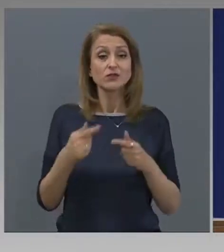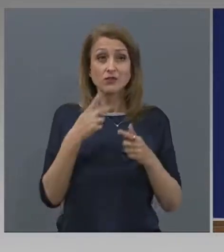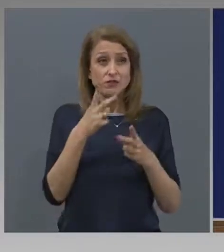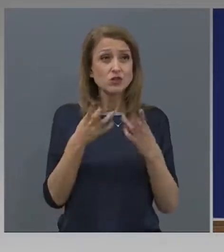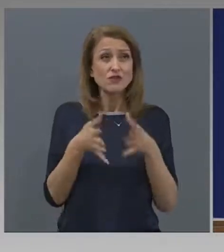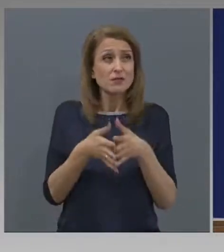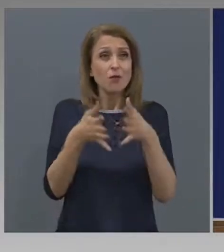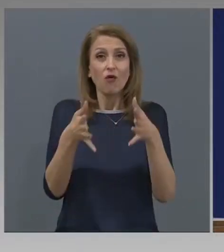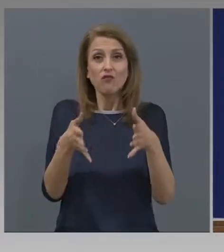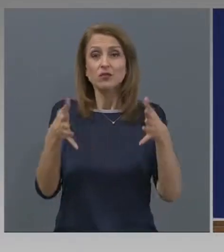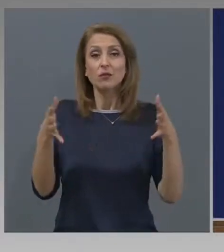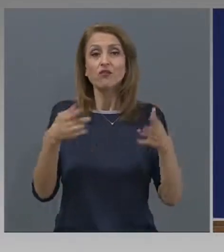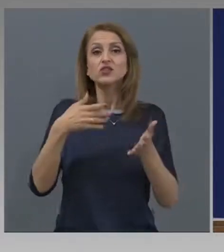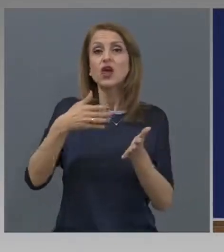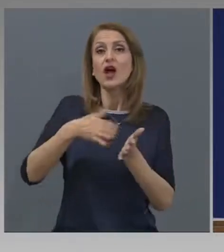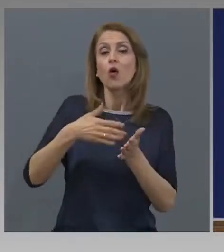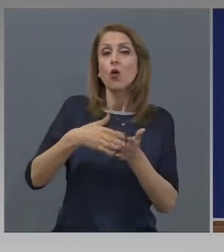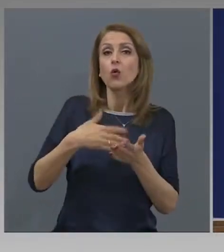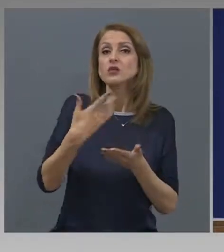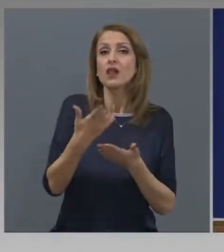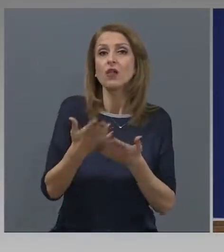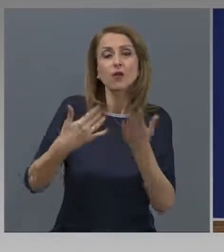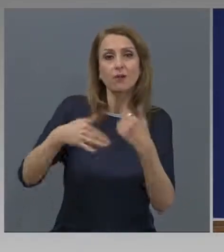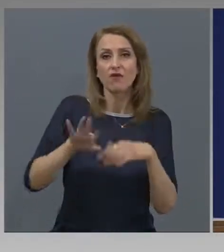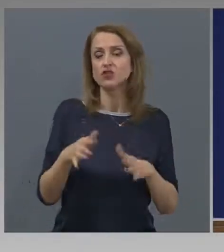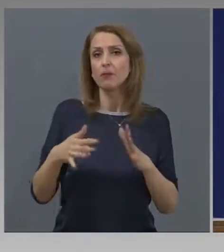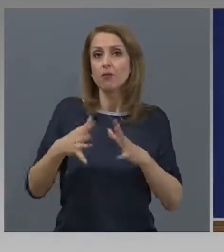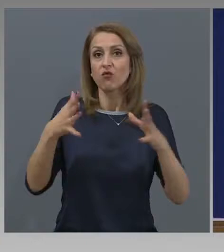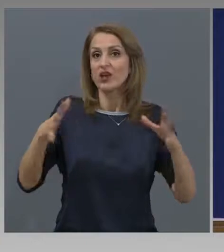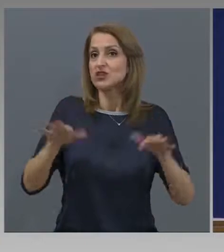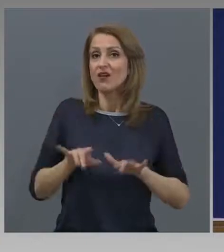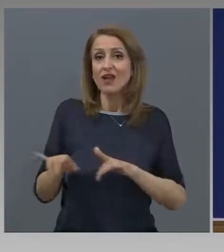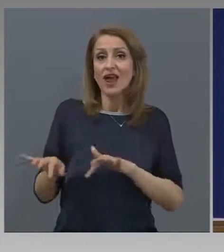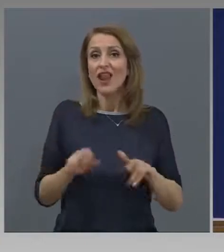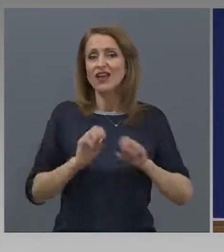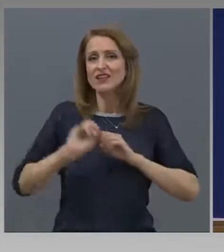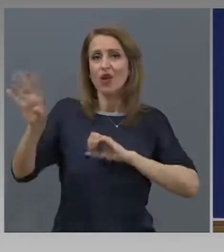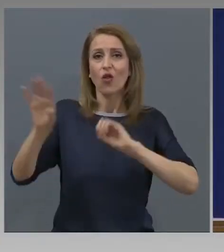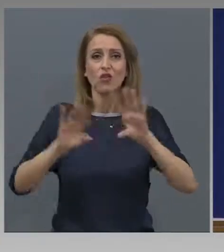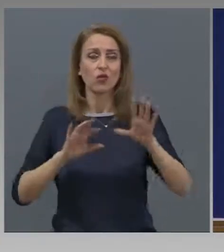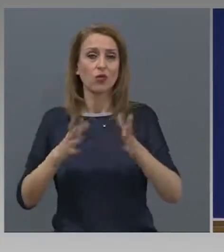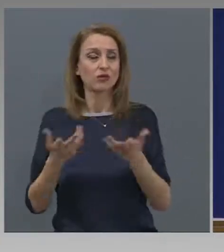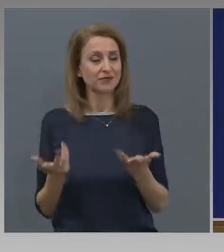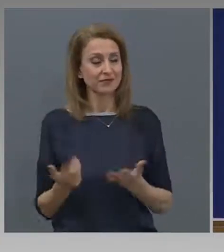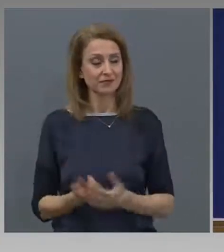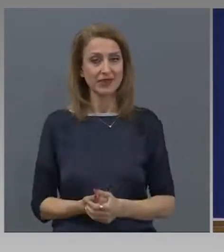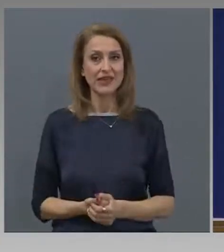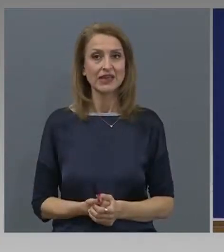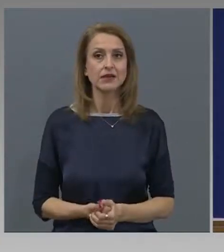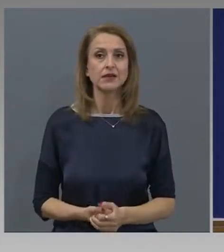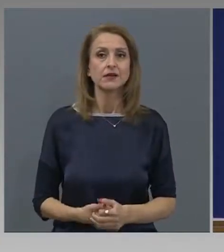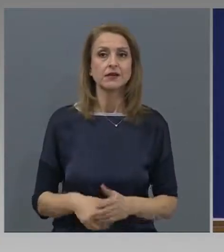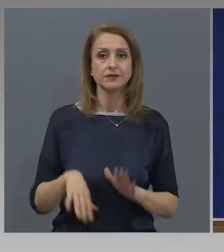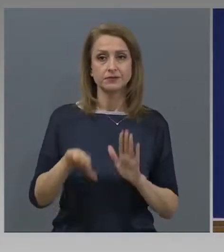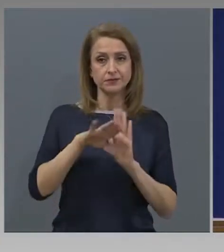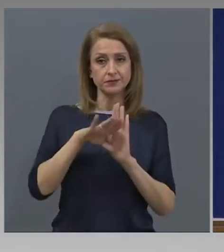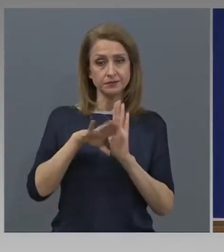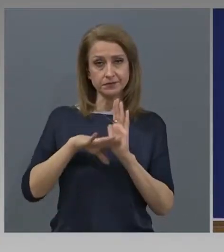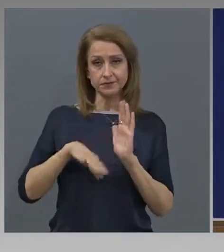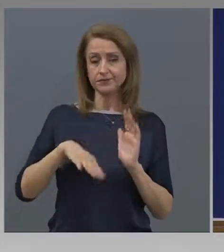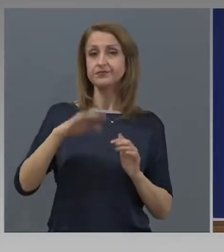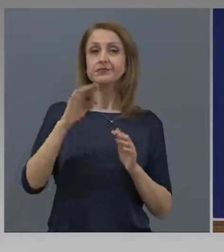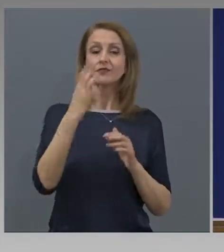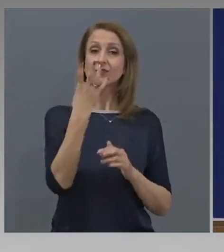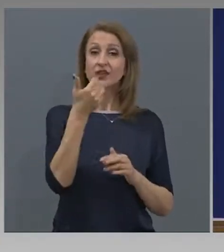повече услуги очевидно ще се дават електронно. Министр Съчева, програма Хоризонт, да ви Промата 6 на 40,